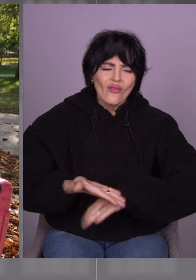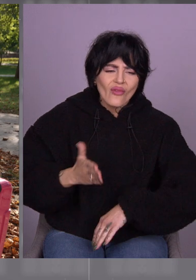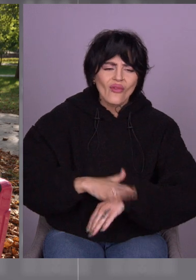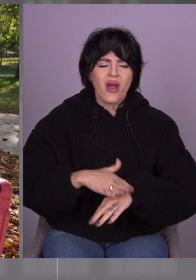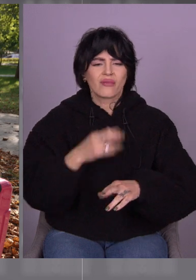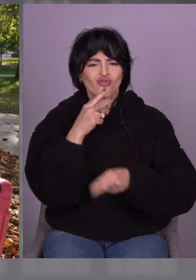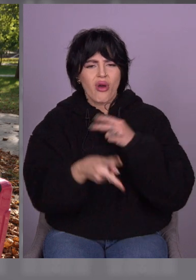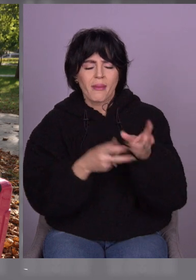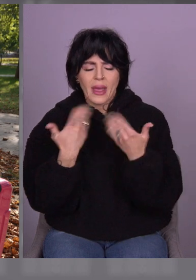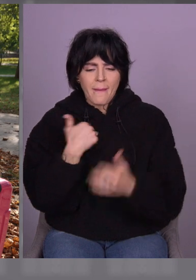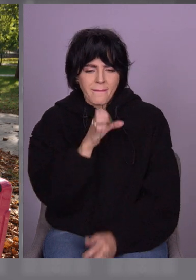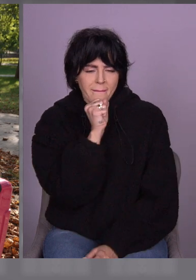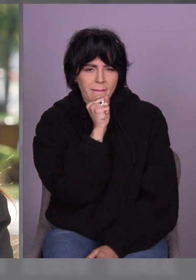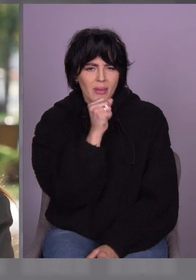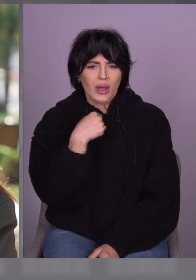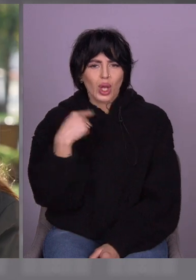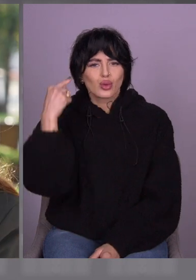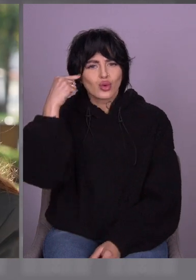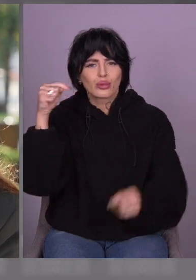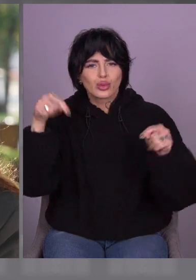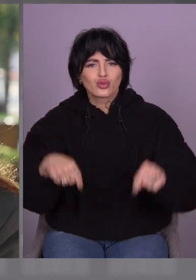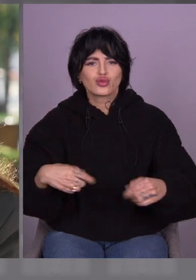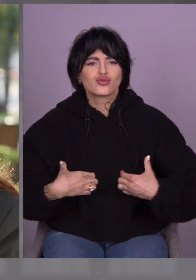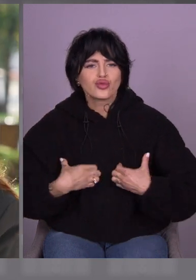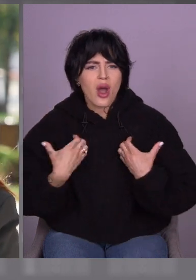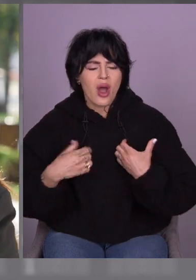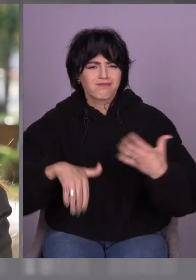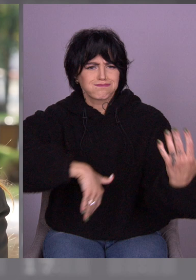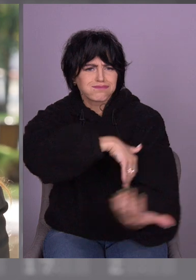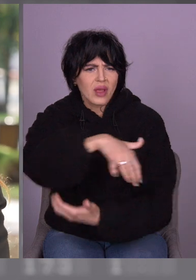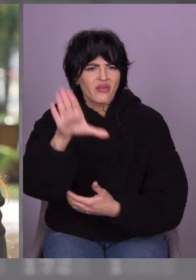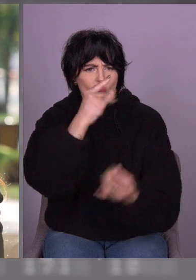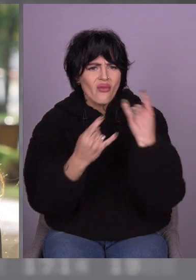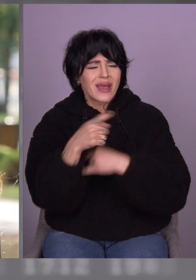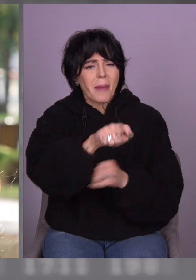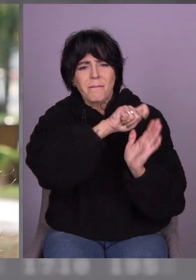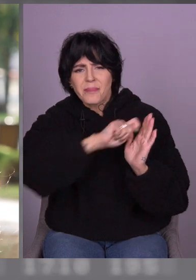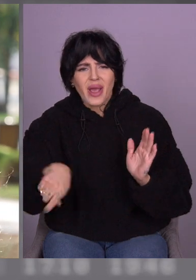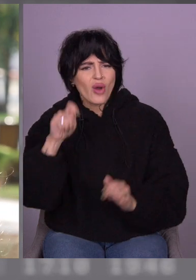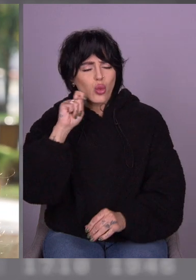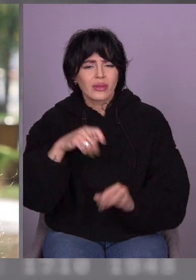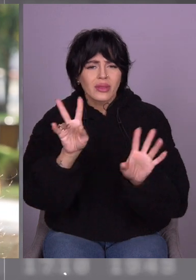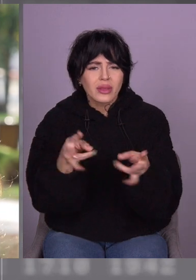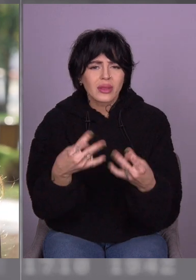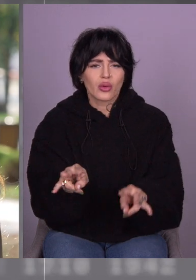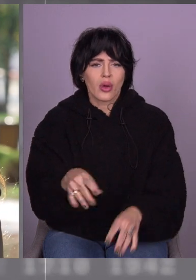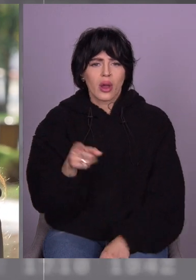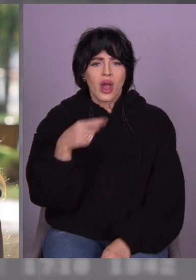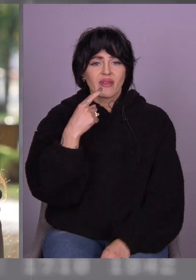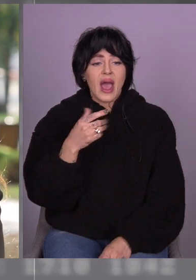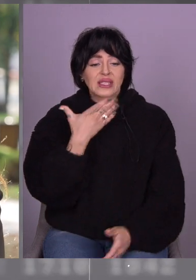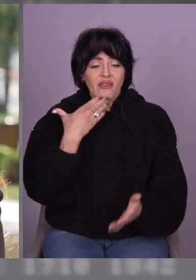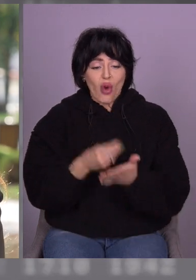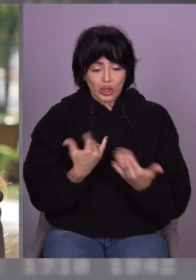приїжджай, тут страшно. Я реально думала, що тут люди не ходять. Я от приїхала і кажу тепер людям, які за кордоном, що